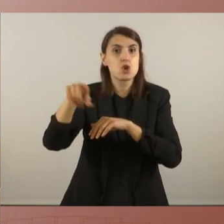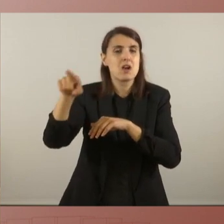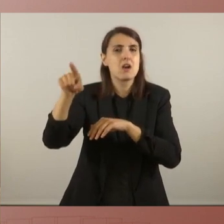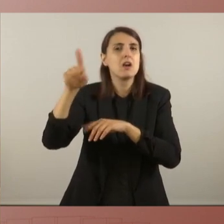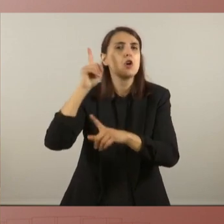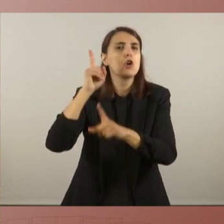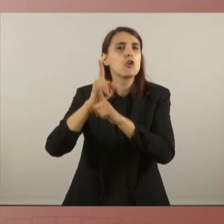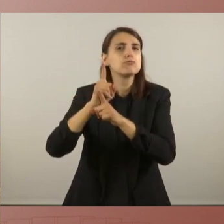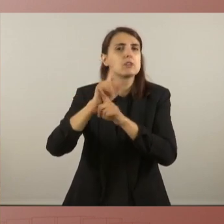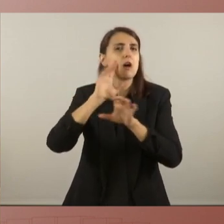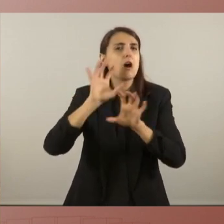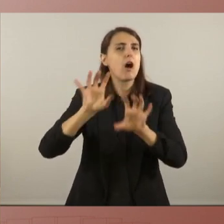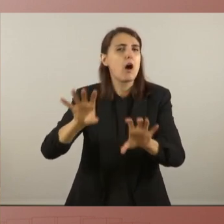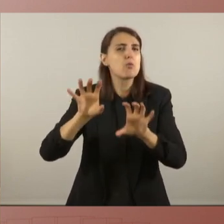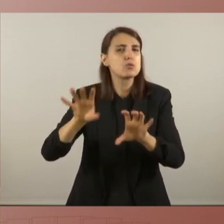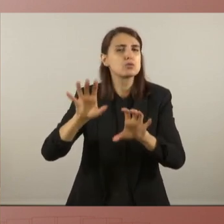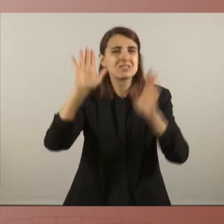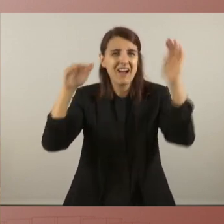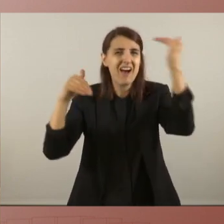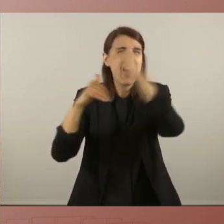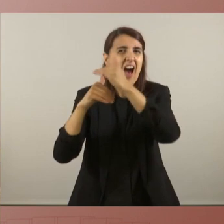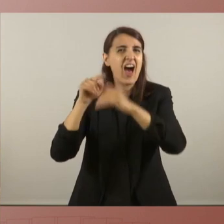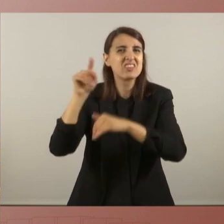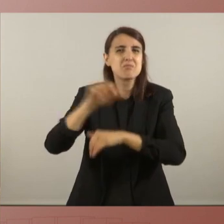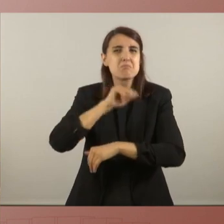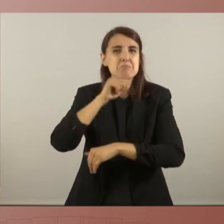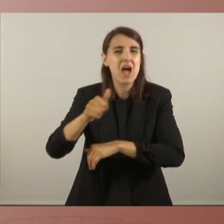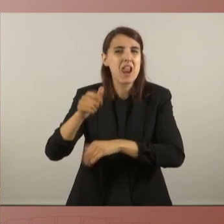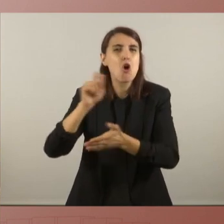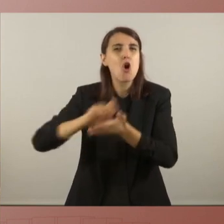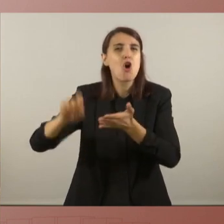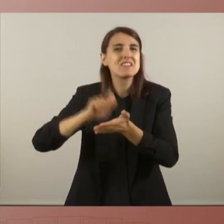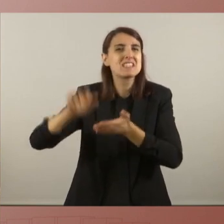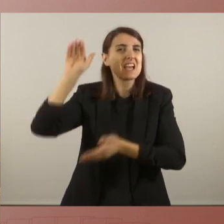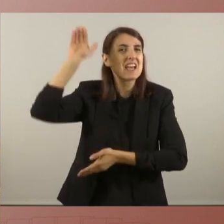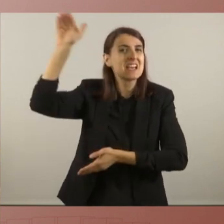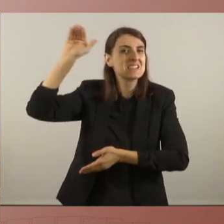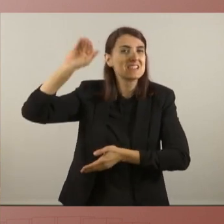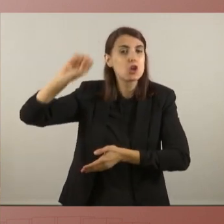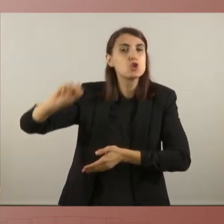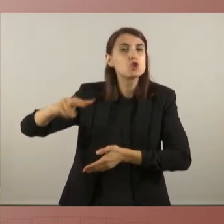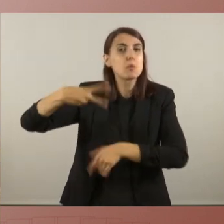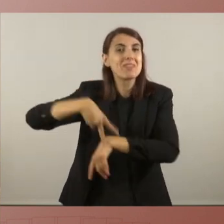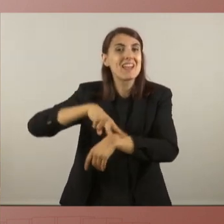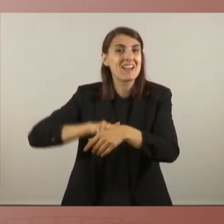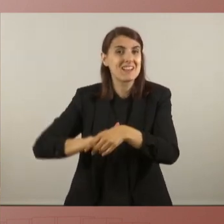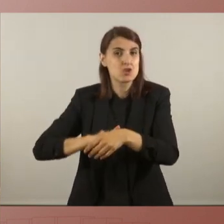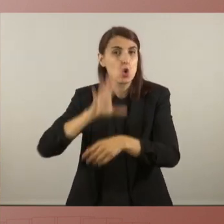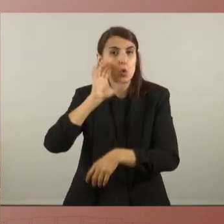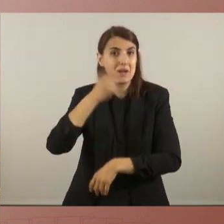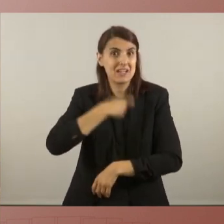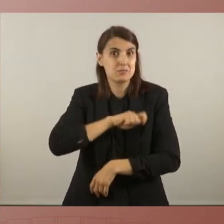abusos i desatenció de l'oficina d'estrangeria de la subdelegació del govern espanyol a Girona.